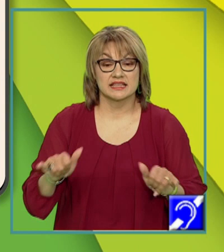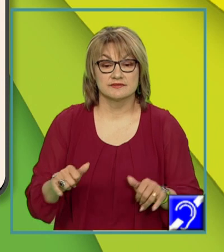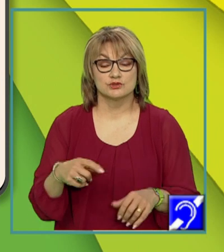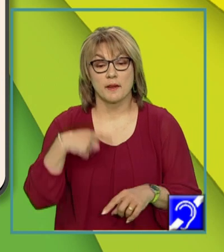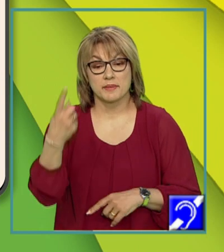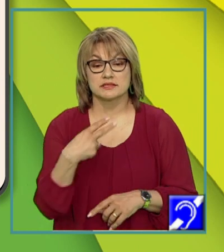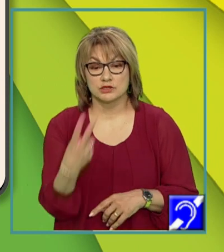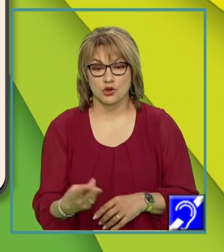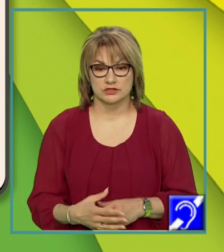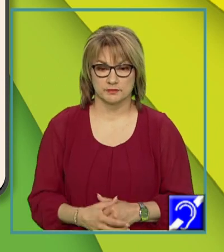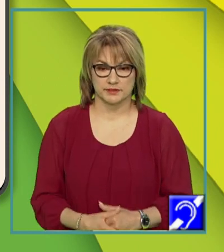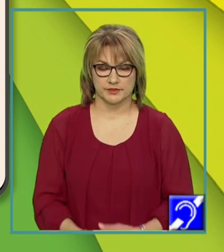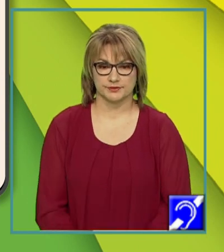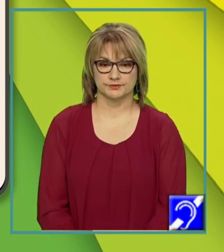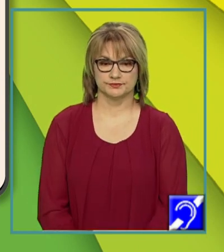peste două săptămâni.